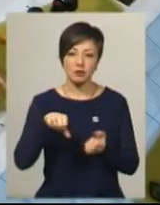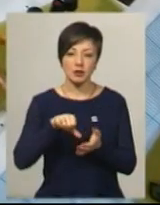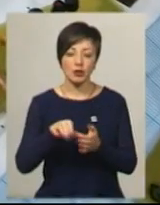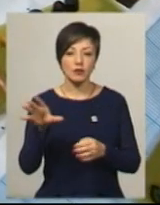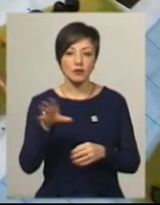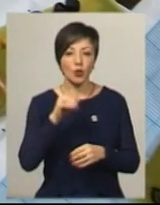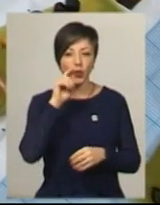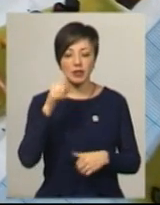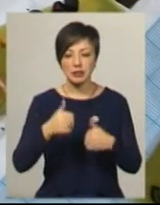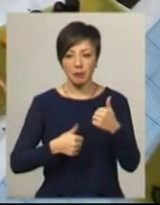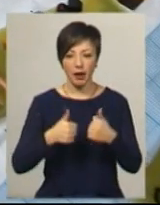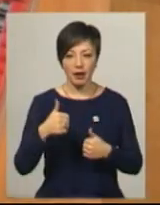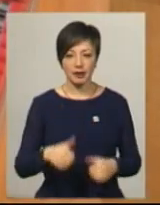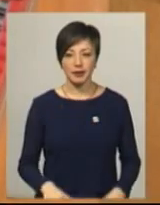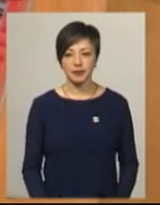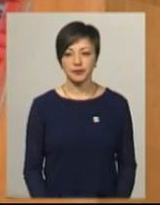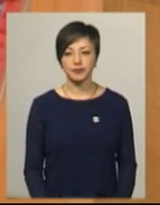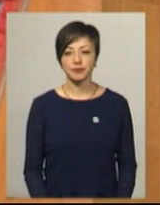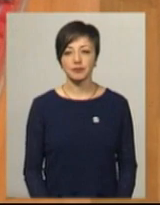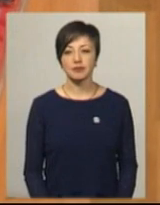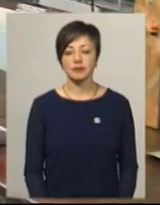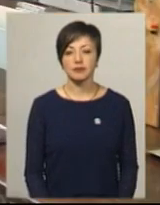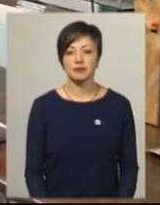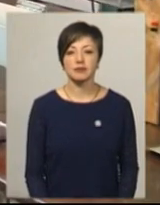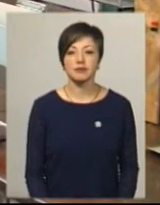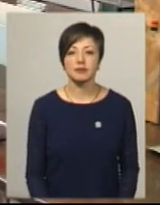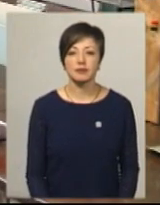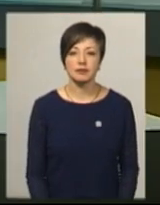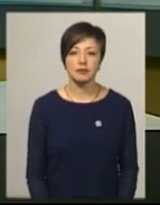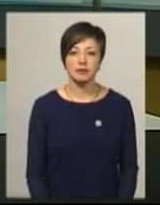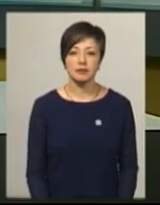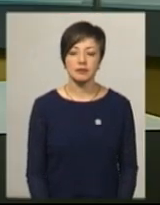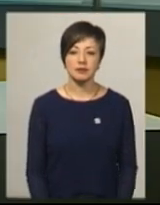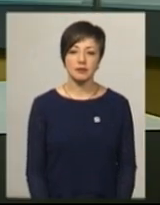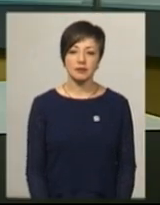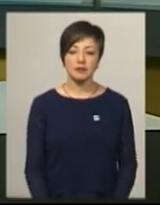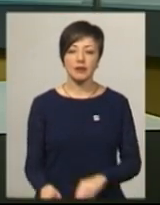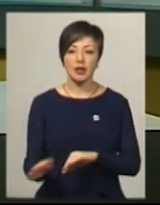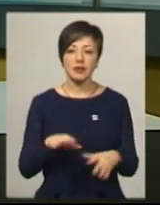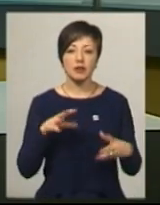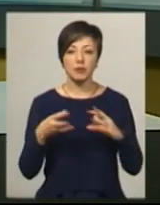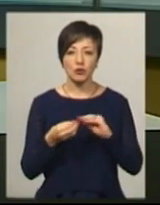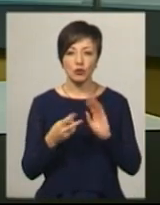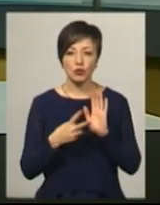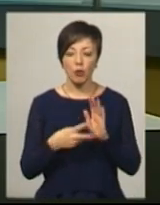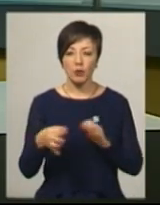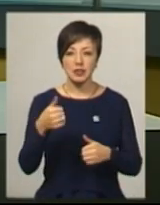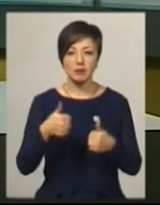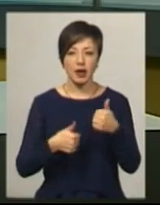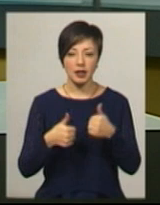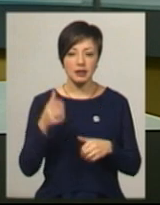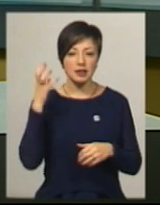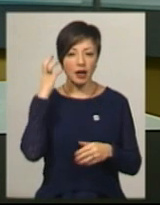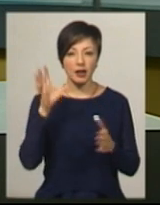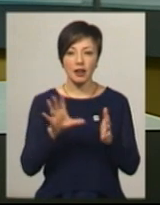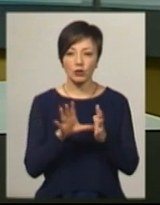всеукраїнських змаганнях. Леся Боровець, Юрій Чорний. Новини на Суспільному. Хмельницький. За підсумками сьомих обласних змагань з